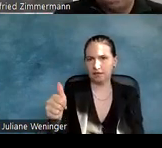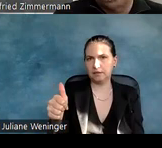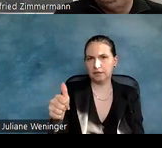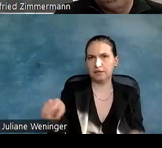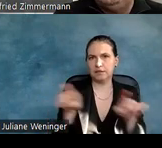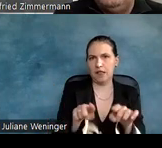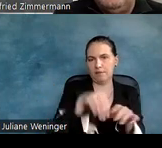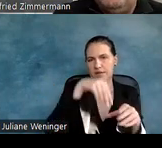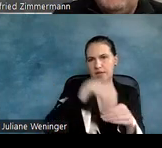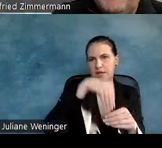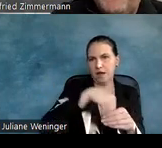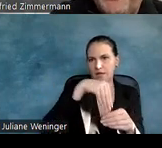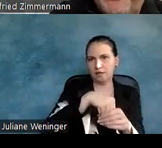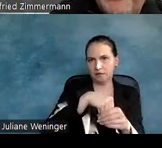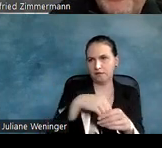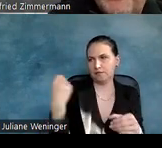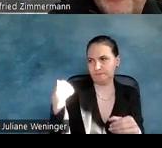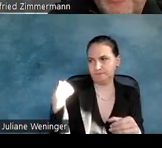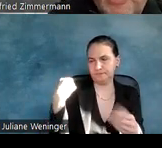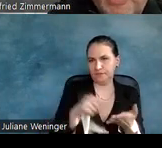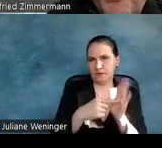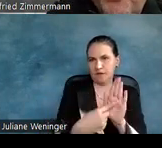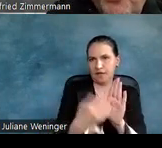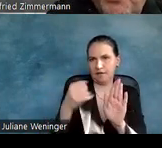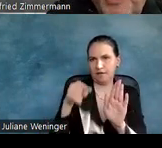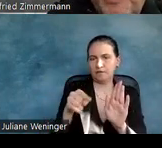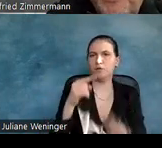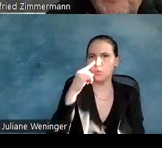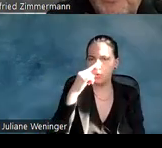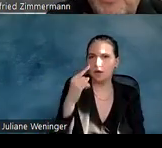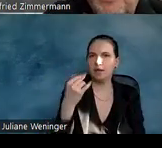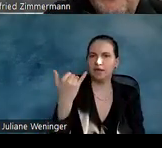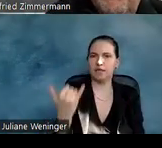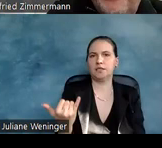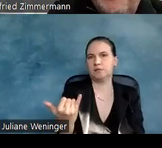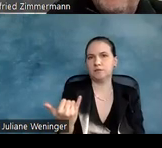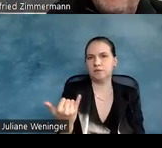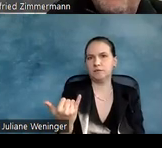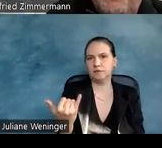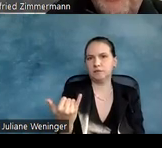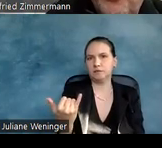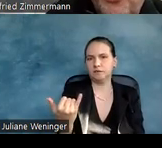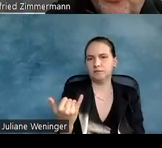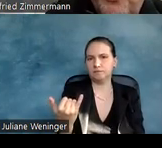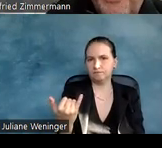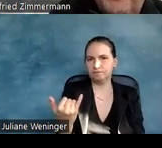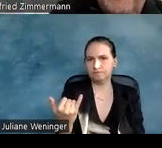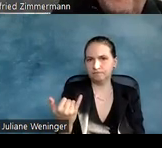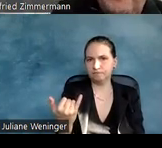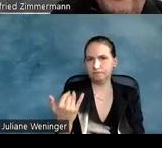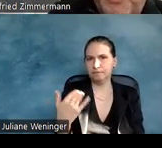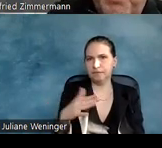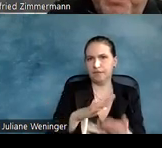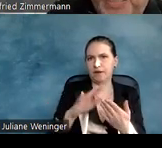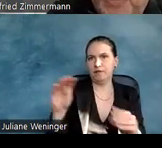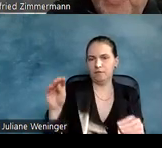dem, was wir vorhin auf dem Screen gesehen haben, nur weitere Informationen, zum Beispiel